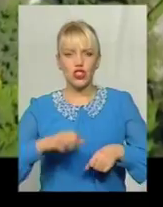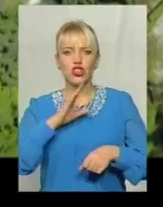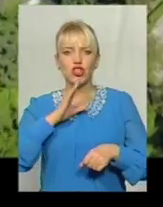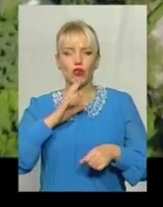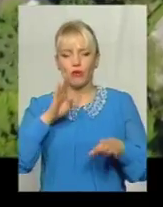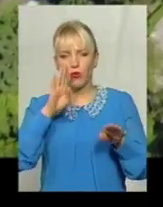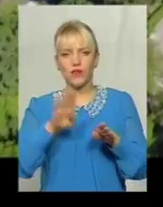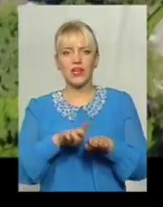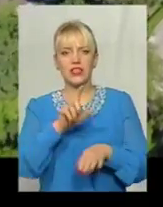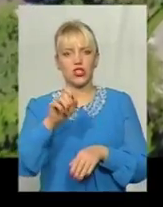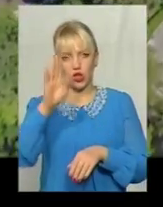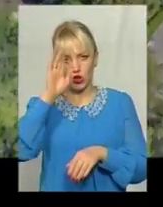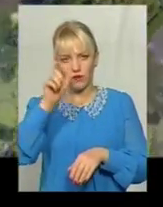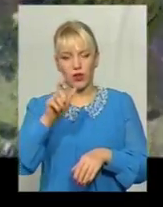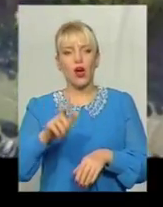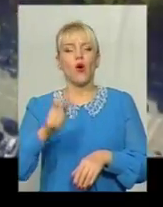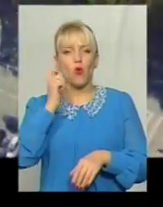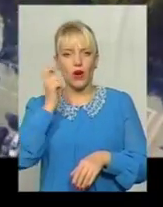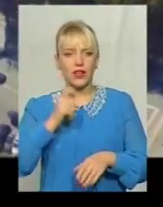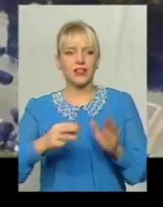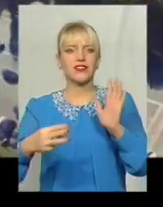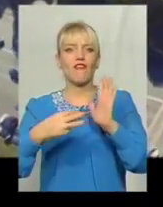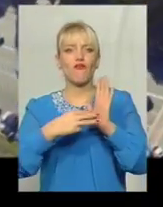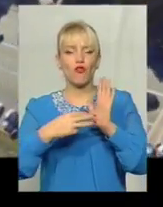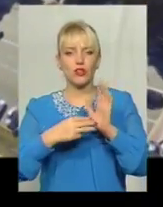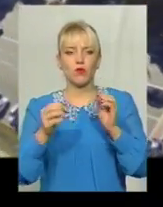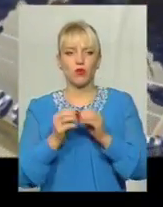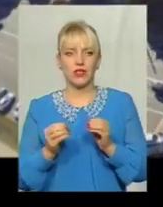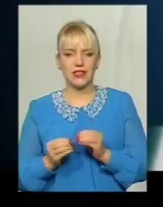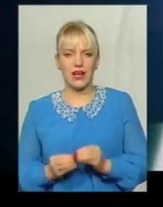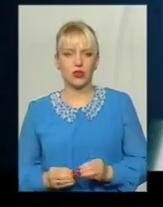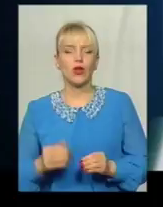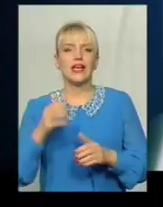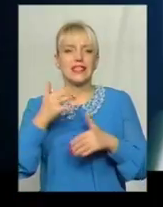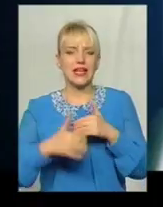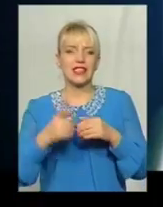чоловіками, Україна – у восьмому десятку серед 150 країн